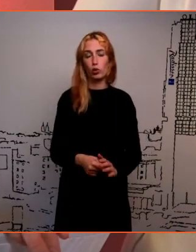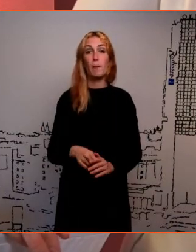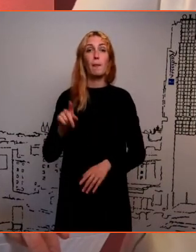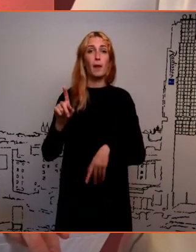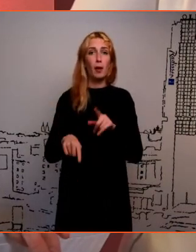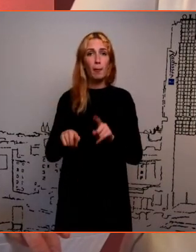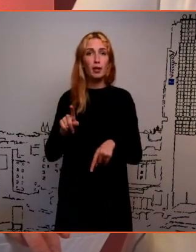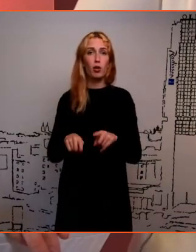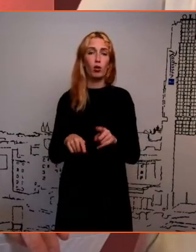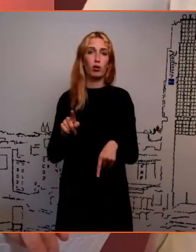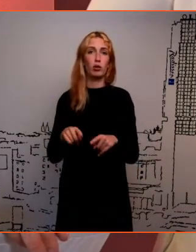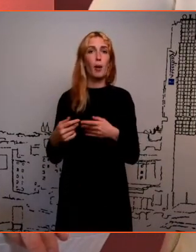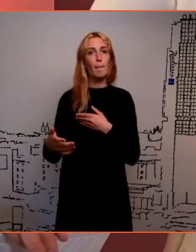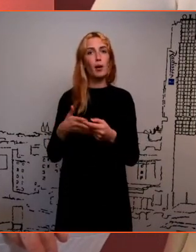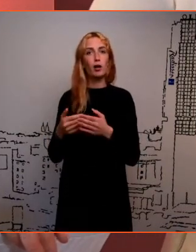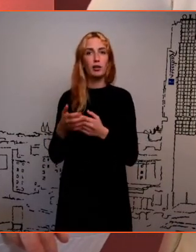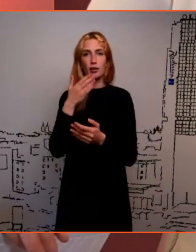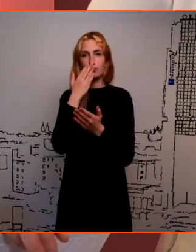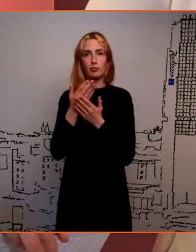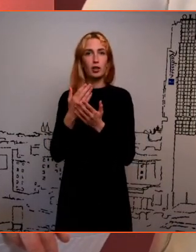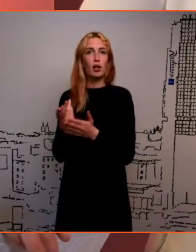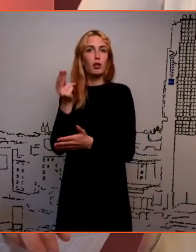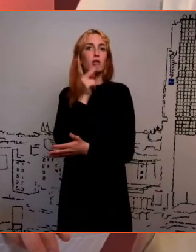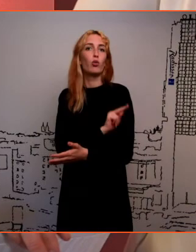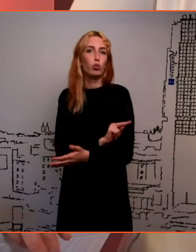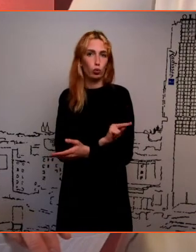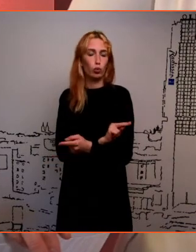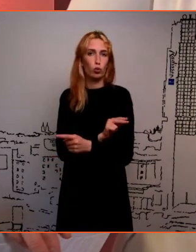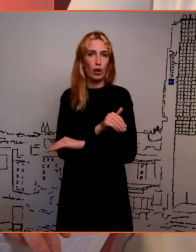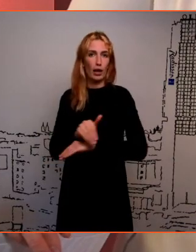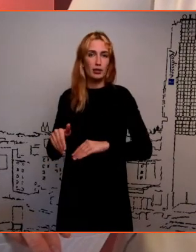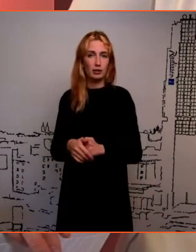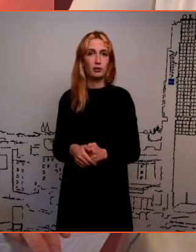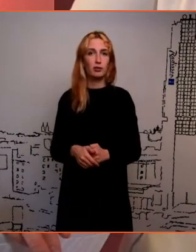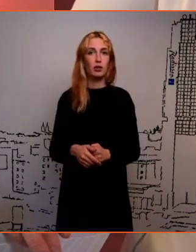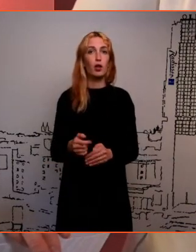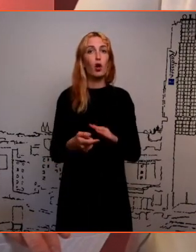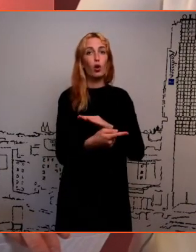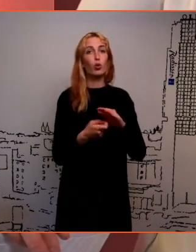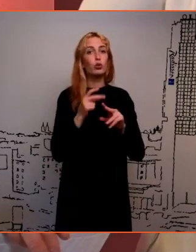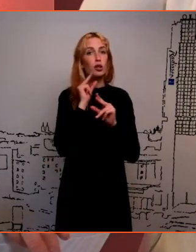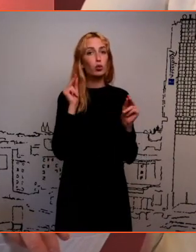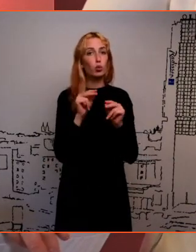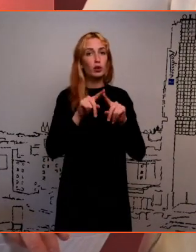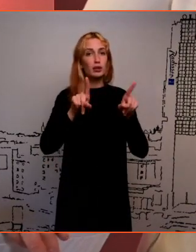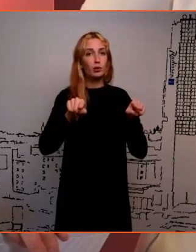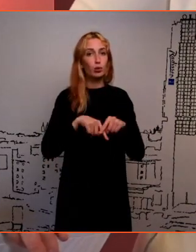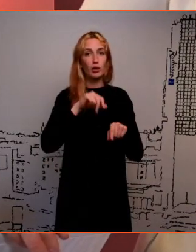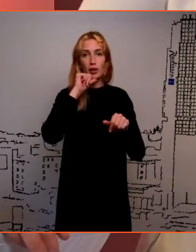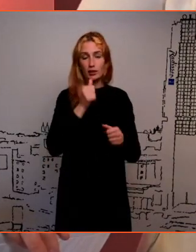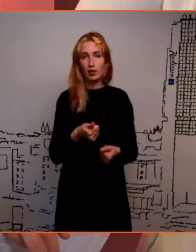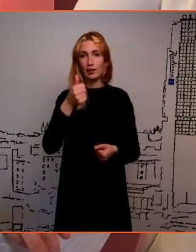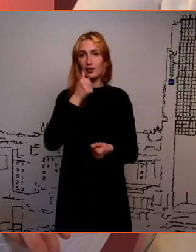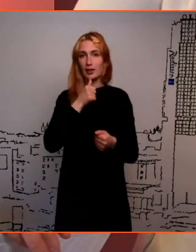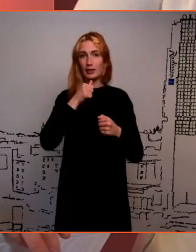hoopis tasustatud praktikaettevõttes, et ma ei saa võibolla kutse tunnistust, Eestis meil kutse